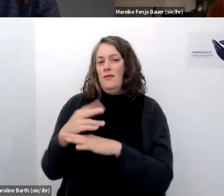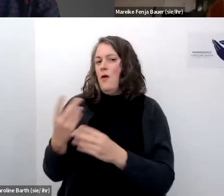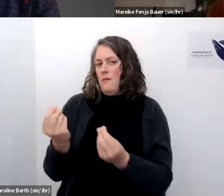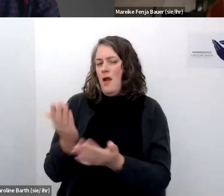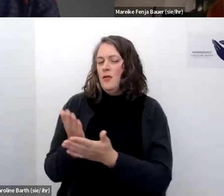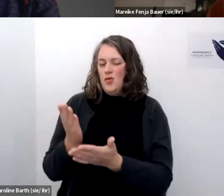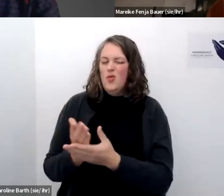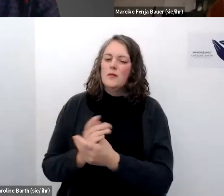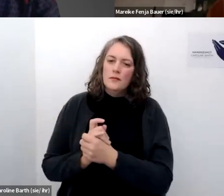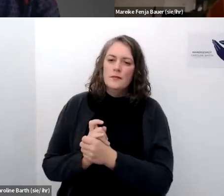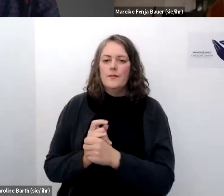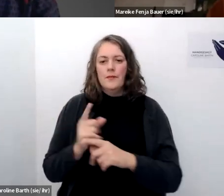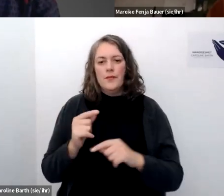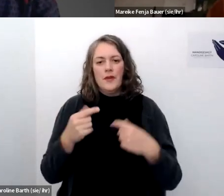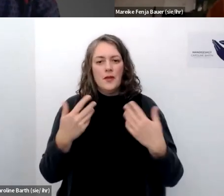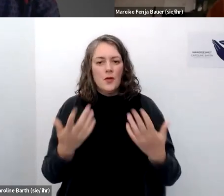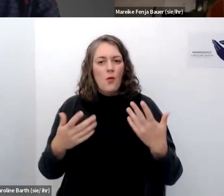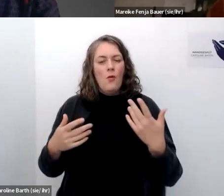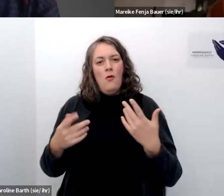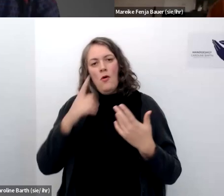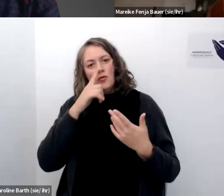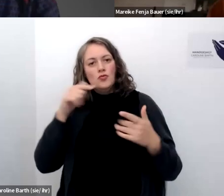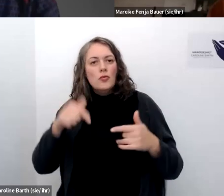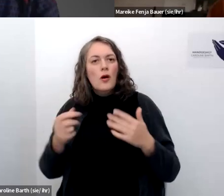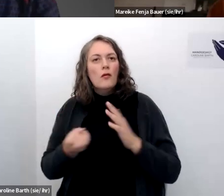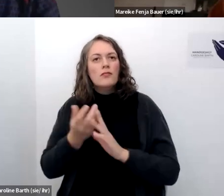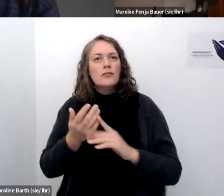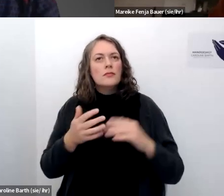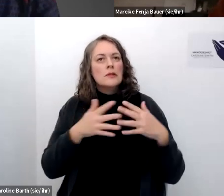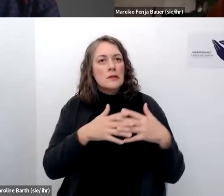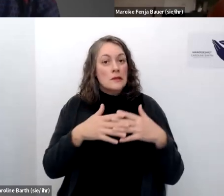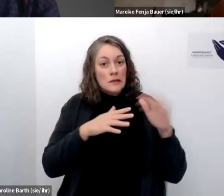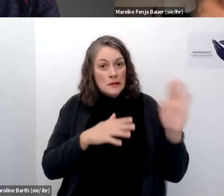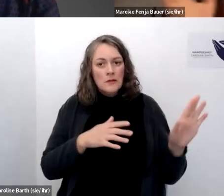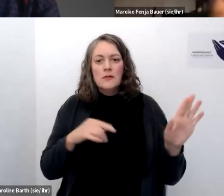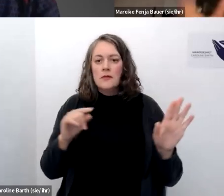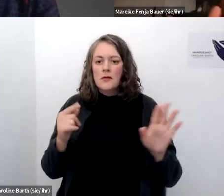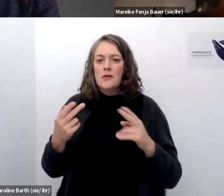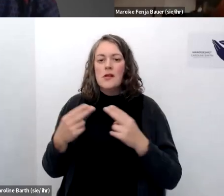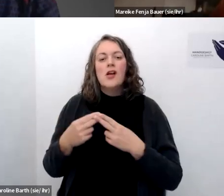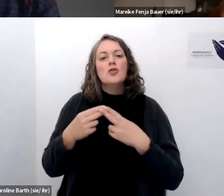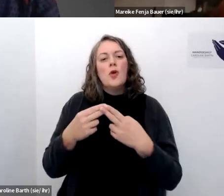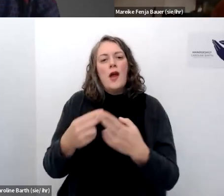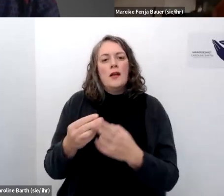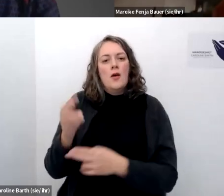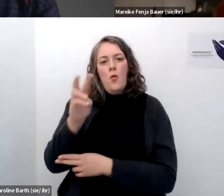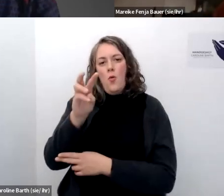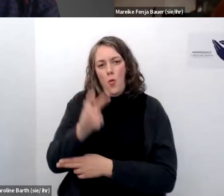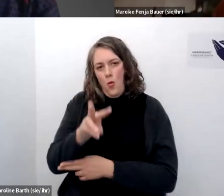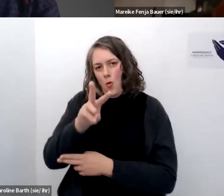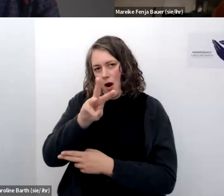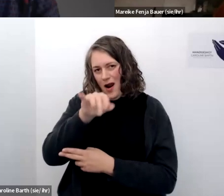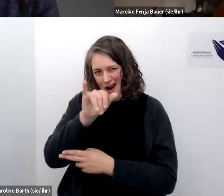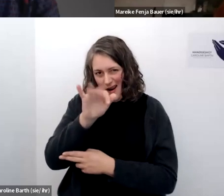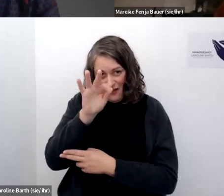so dass das ein reines phänomen wäre was nur in den usa zu verordnen und deswegen ist diese schwertweif community anschauen und ja dann gibt es